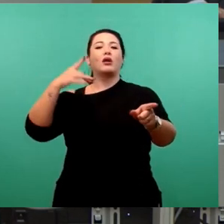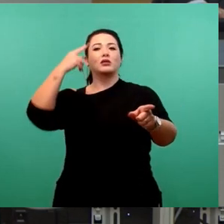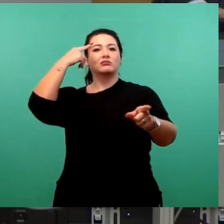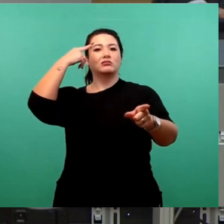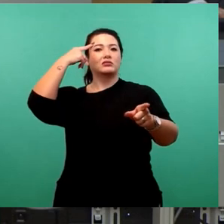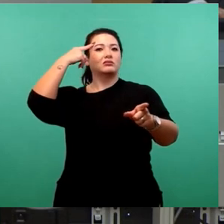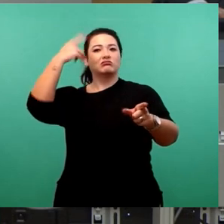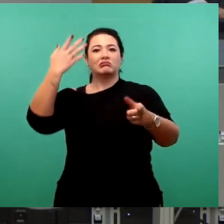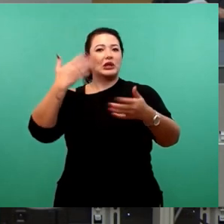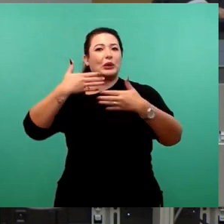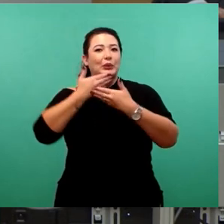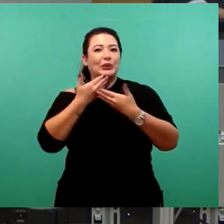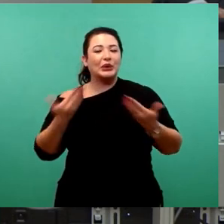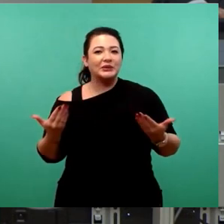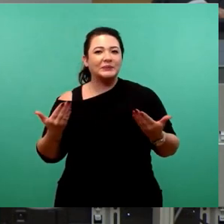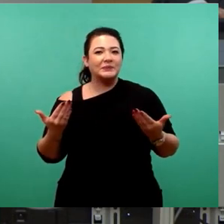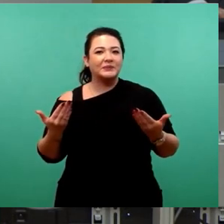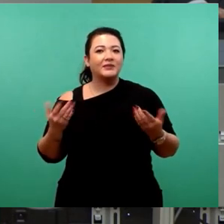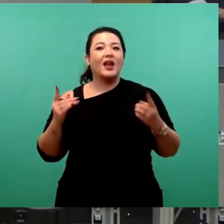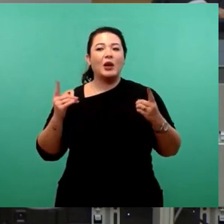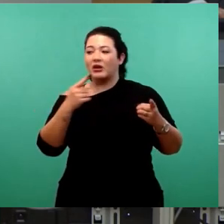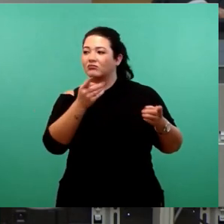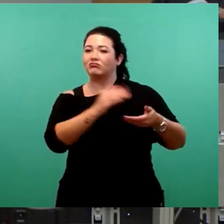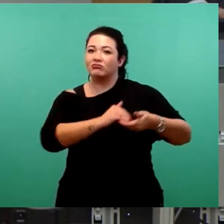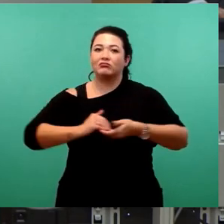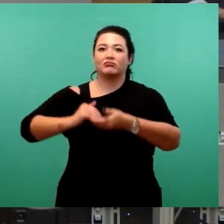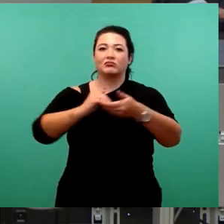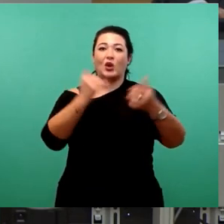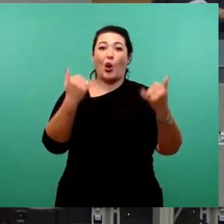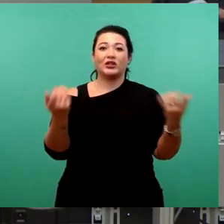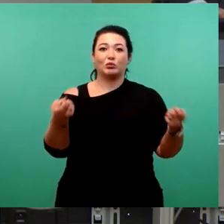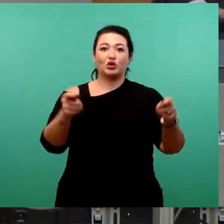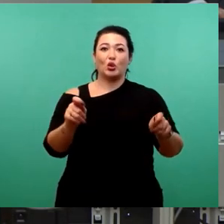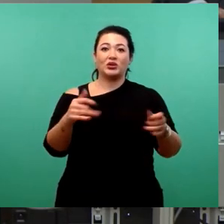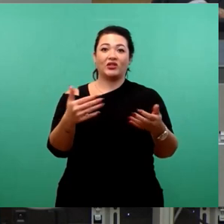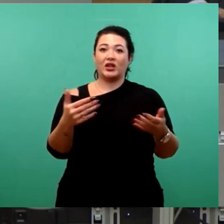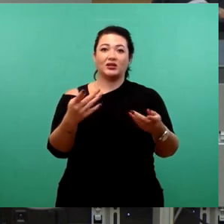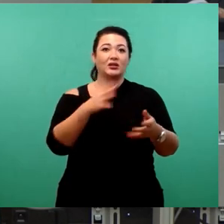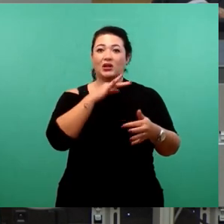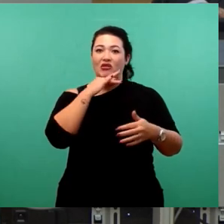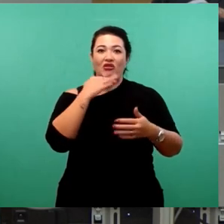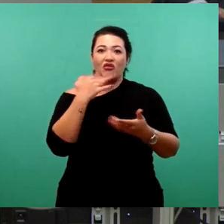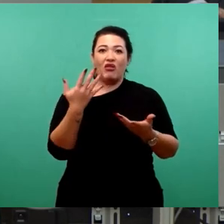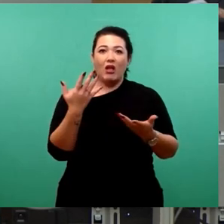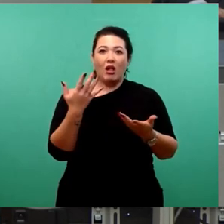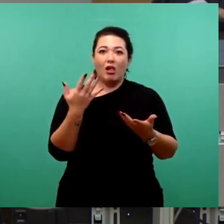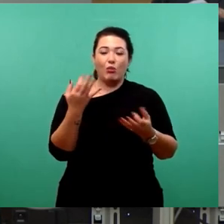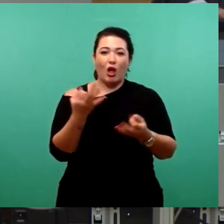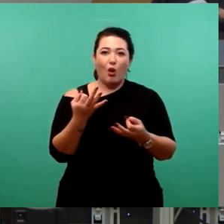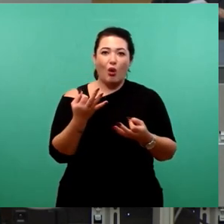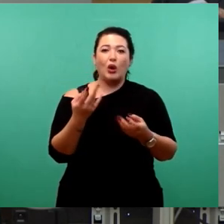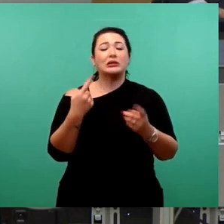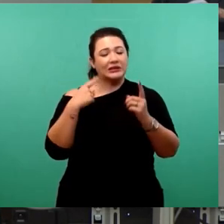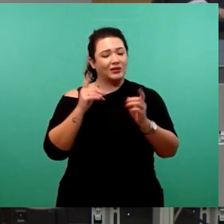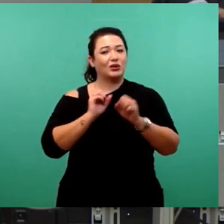immerhin besteht Einigkeit. Das, was hier heute zum Beschluss steht, ist kein großer Wurf. Ich denke, ich würde es sogar noch mal deutlicher sagen,